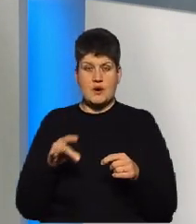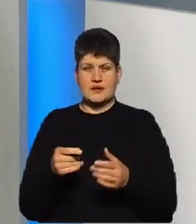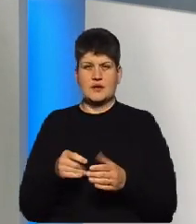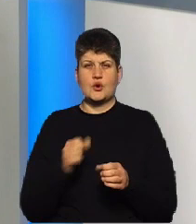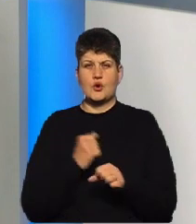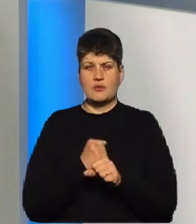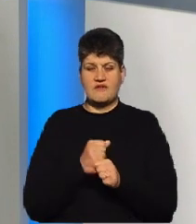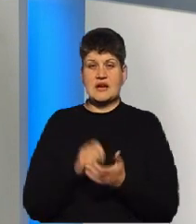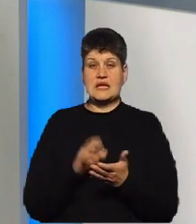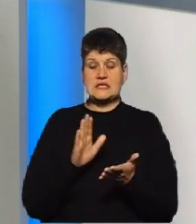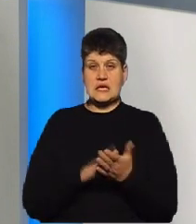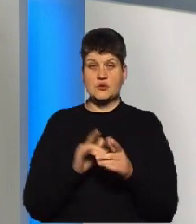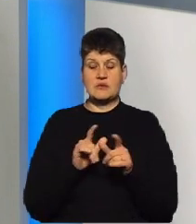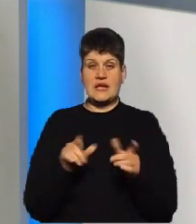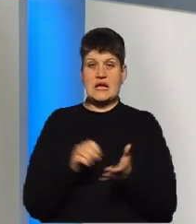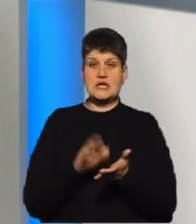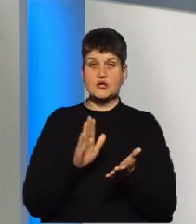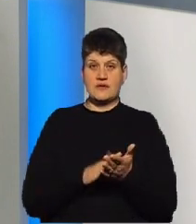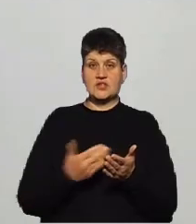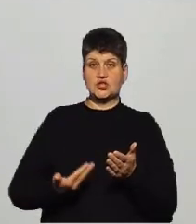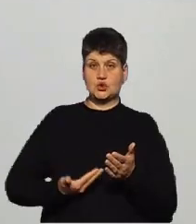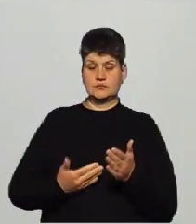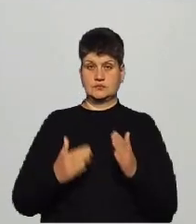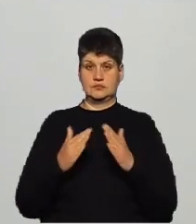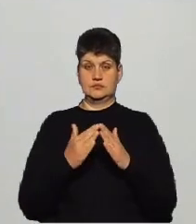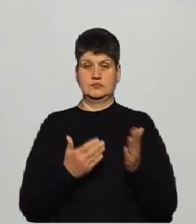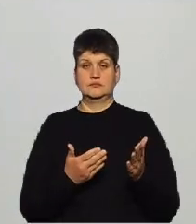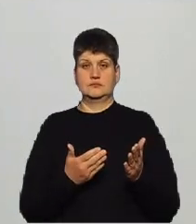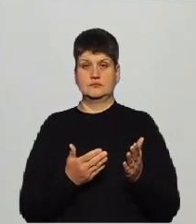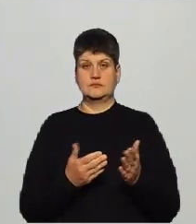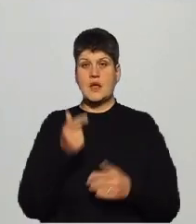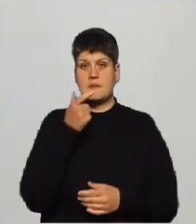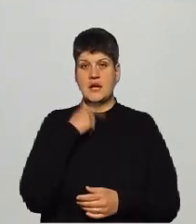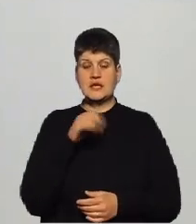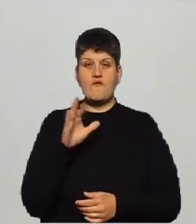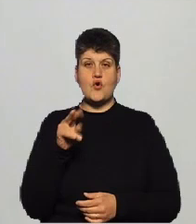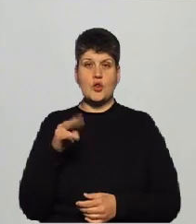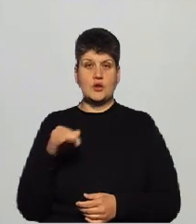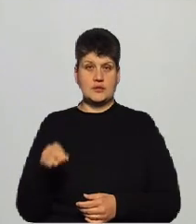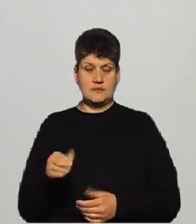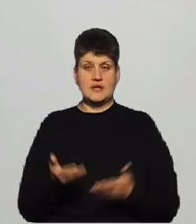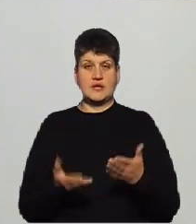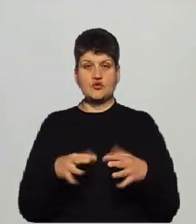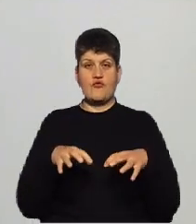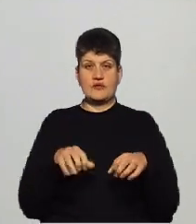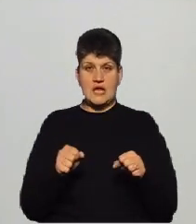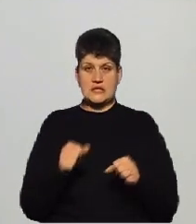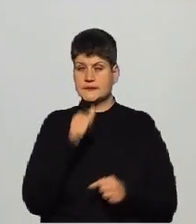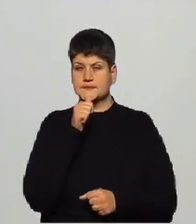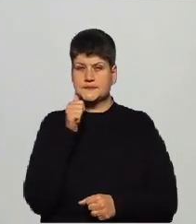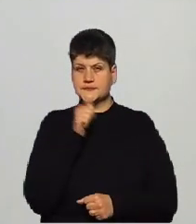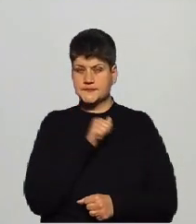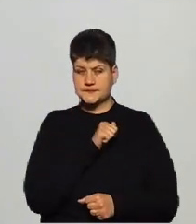об'єкта, реєстрував це як житлова нерухомість. Пане Володимире, якщо власник приховав свою